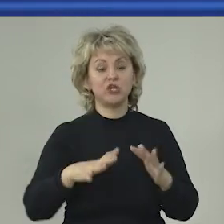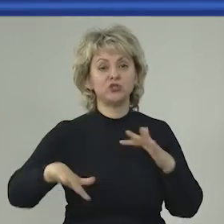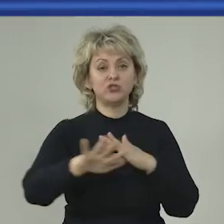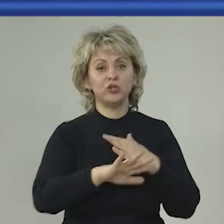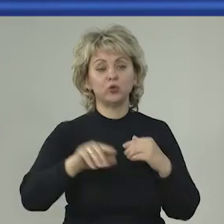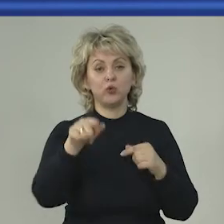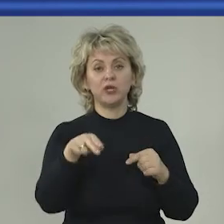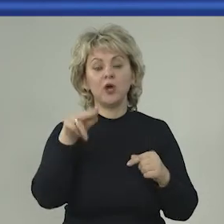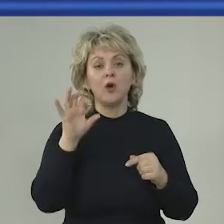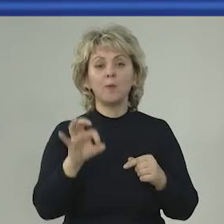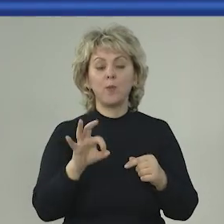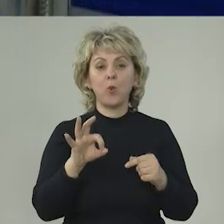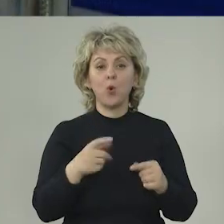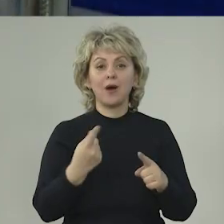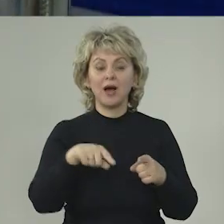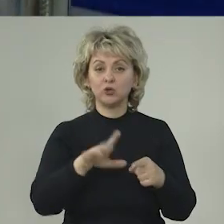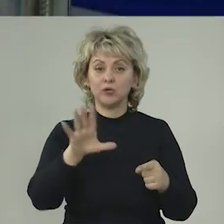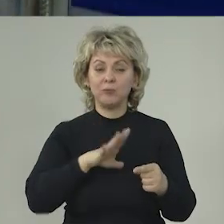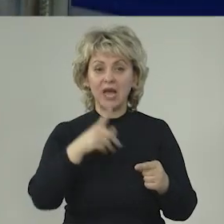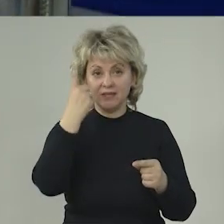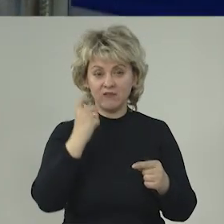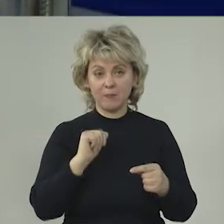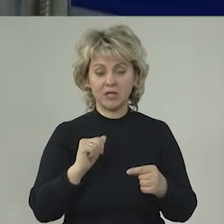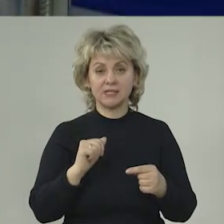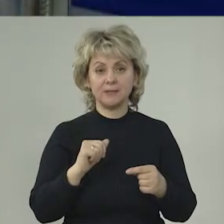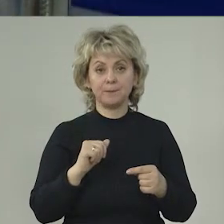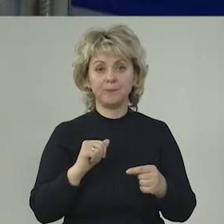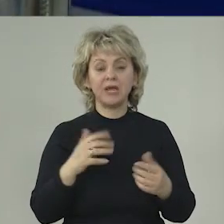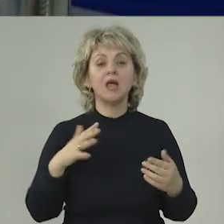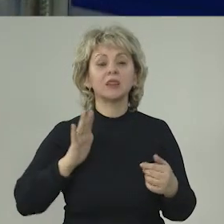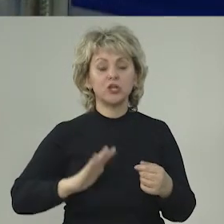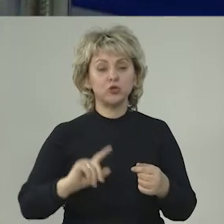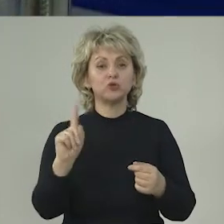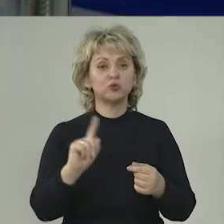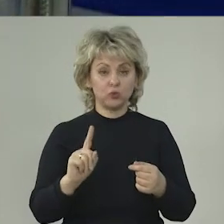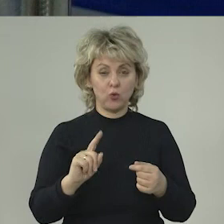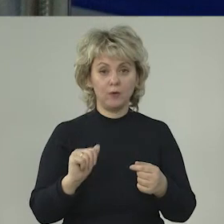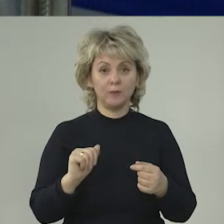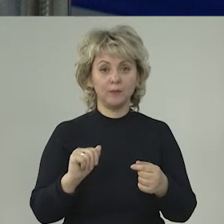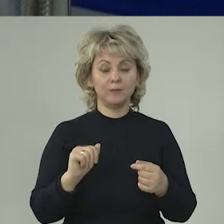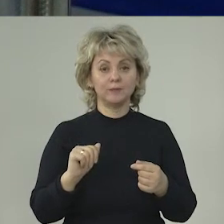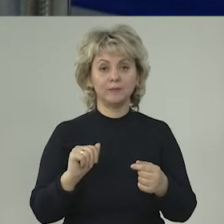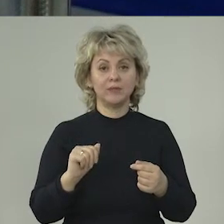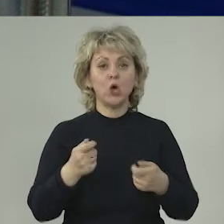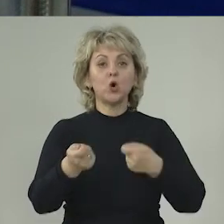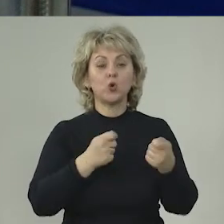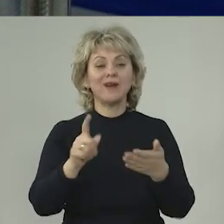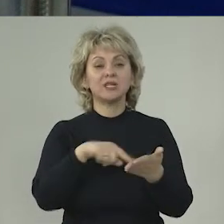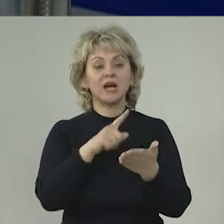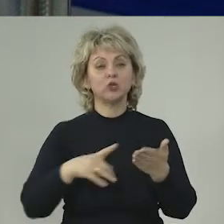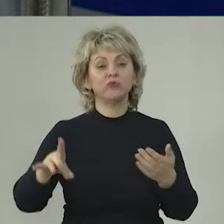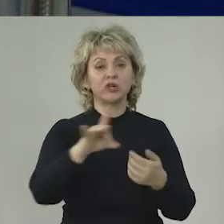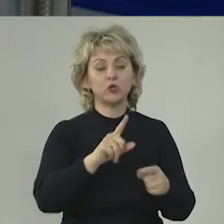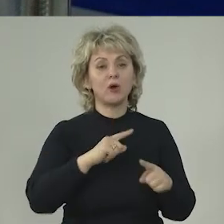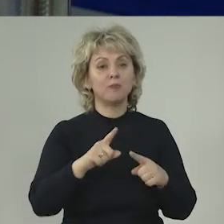те территории, по которым была информация. Надеюсь, что руководители